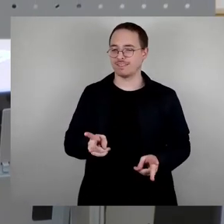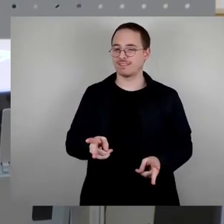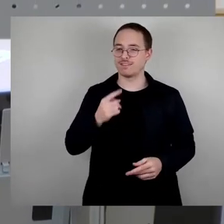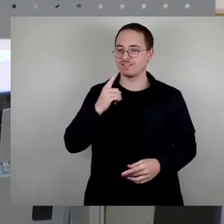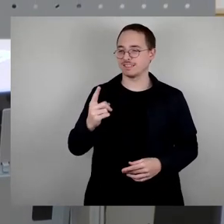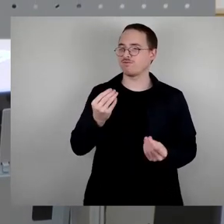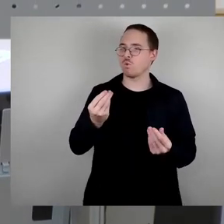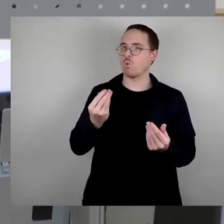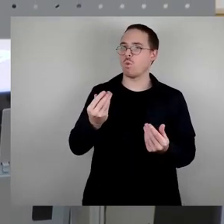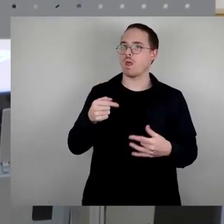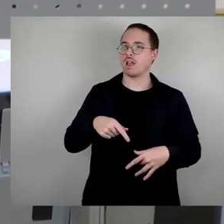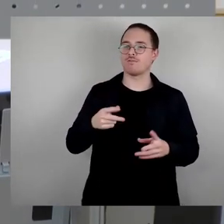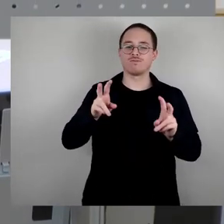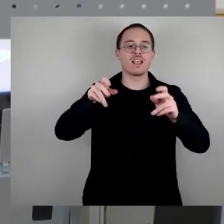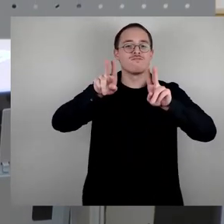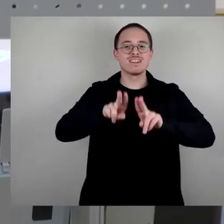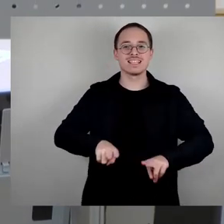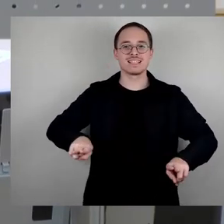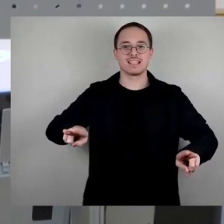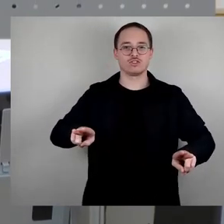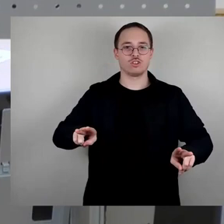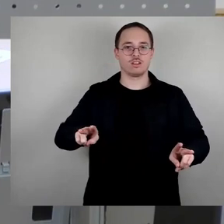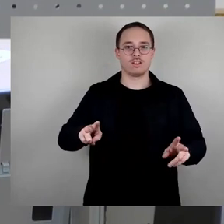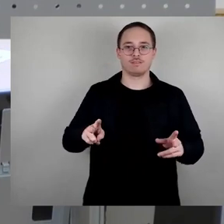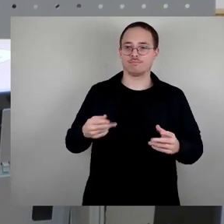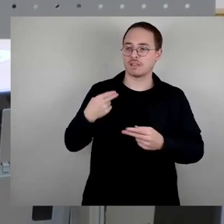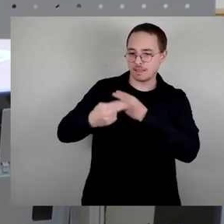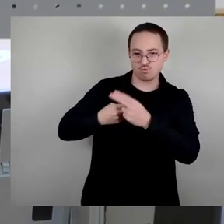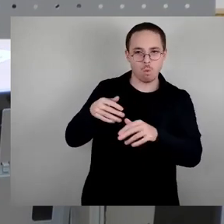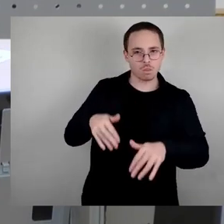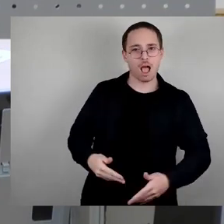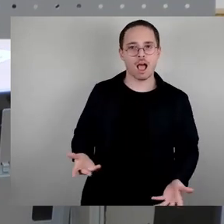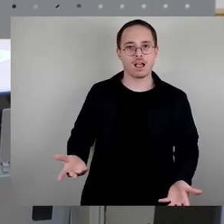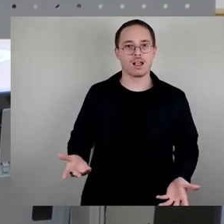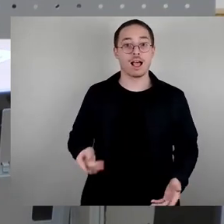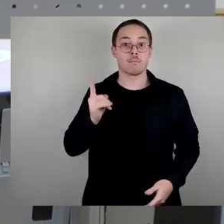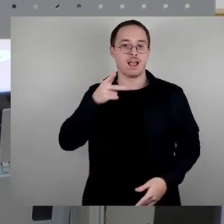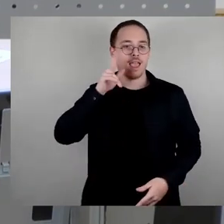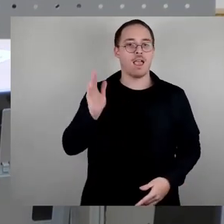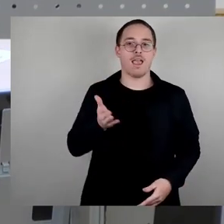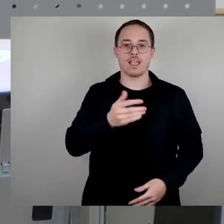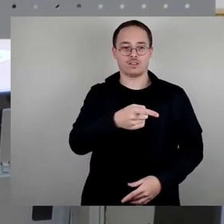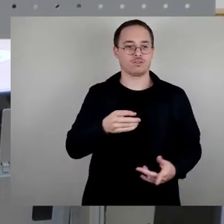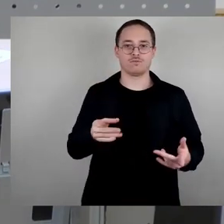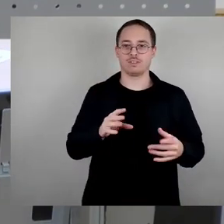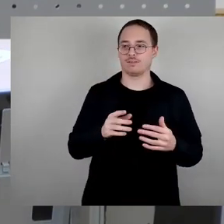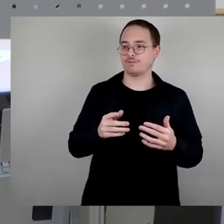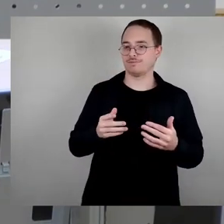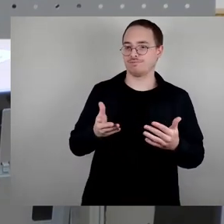starke, friedliche Tradition hat. Und Herr Hecht ist dieser hier leider nicht gerecht geworden. Er hat es auch nicht miterlebt.